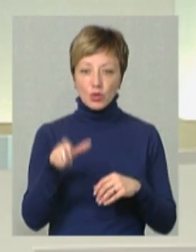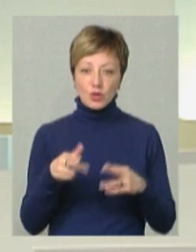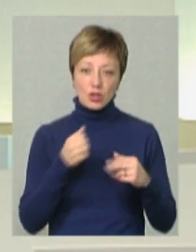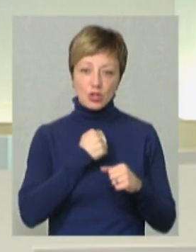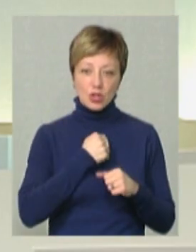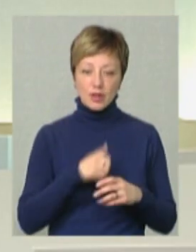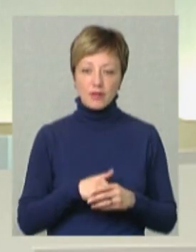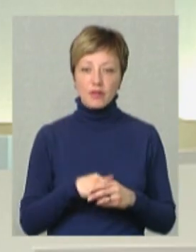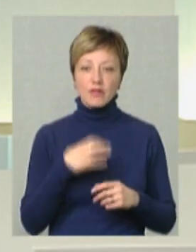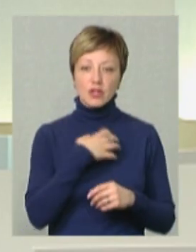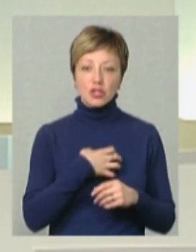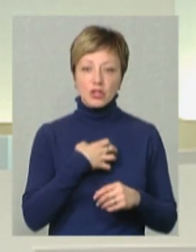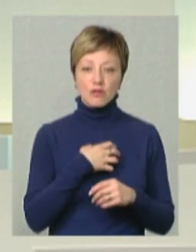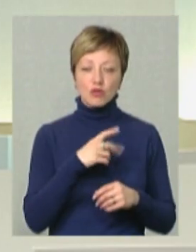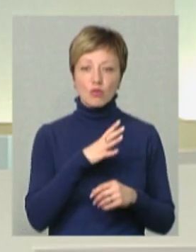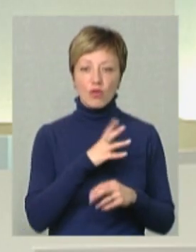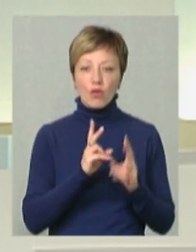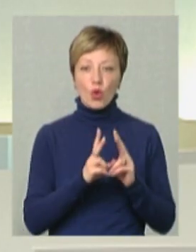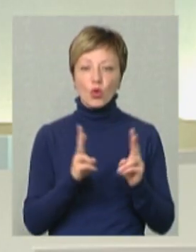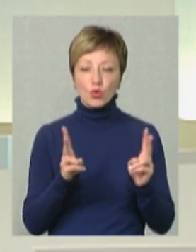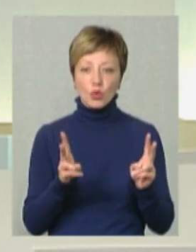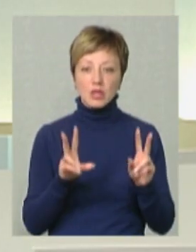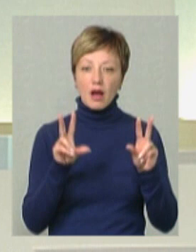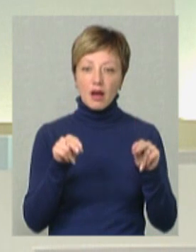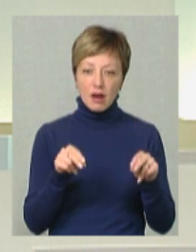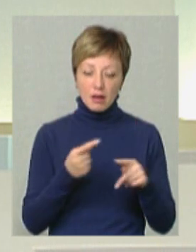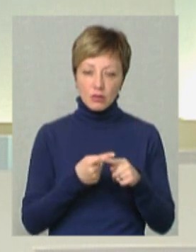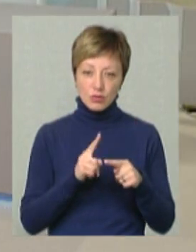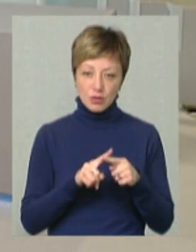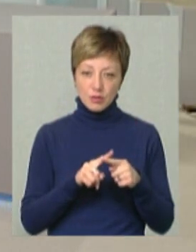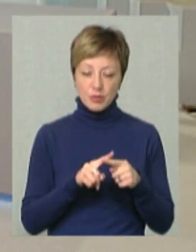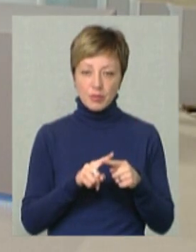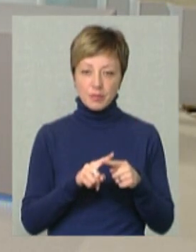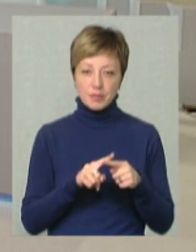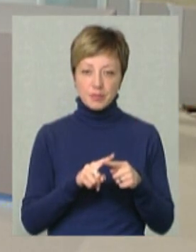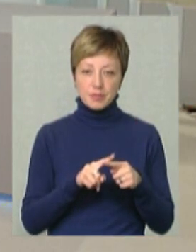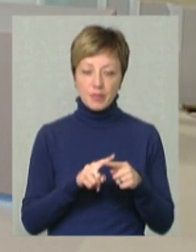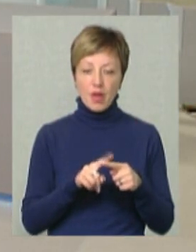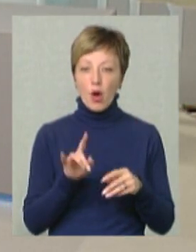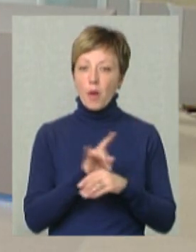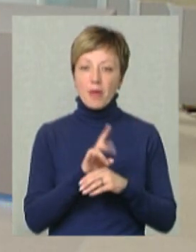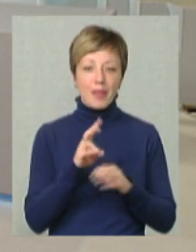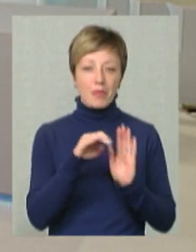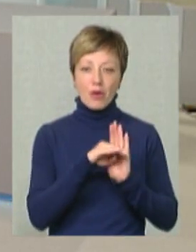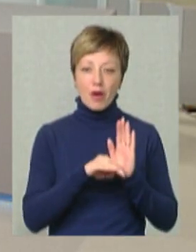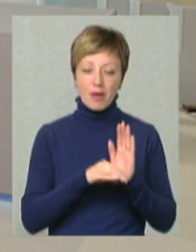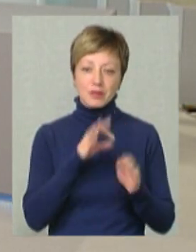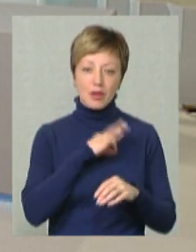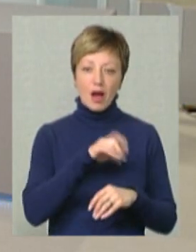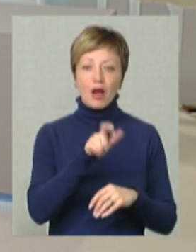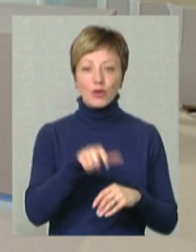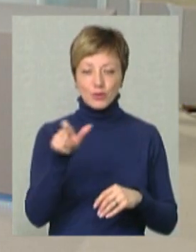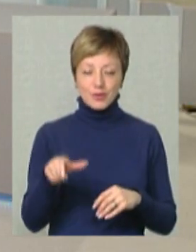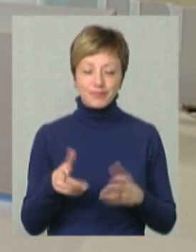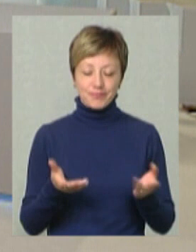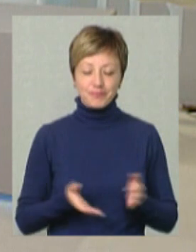жаль. Тому дуже важливо, щоб був хтось гарант. Але обманює не програма чи застосунок обманюють людям.